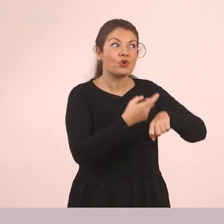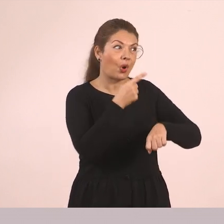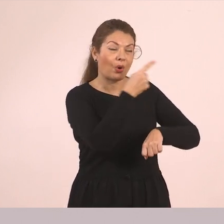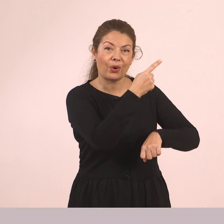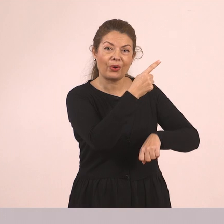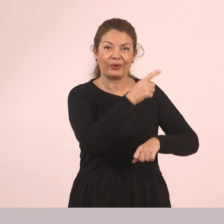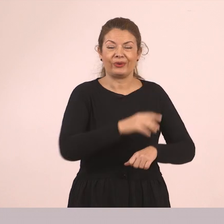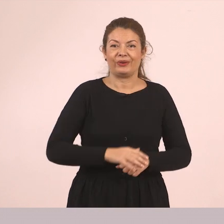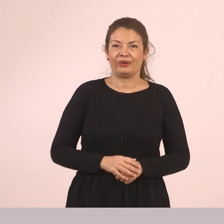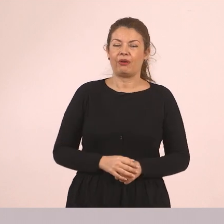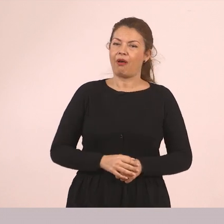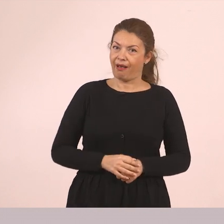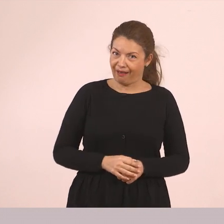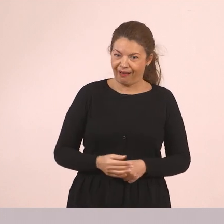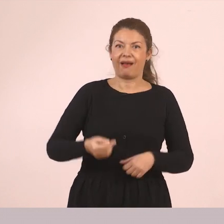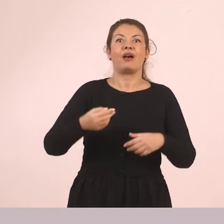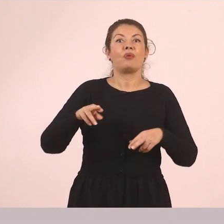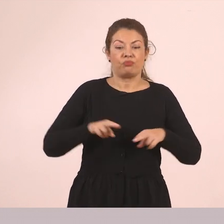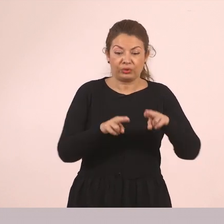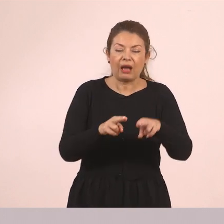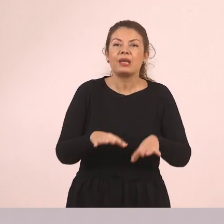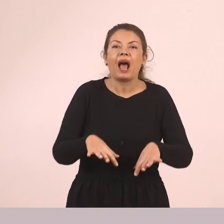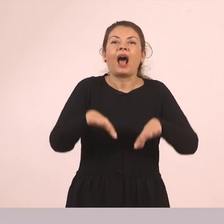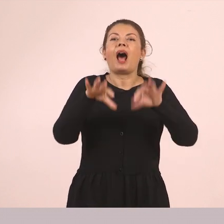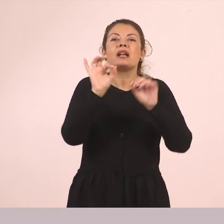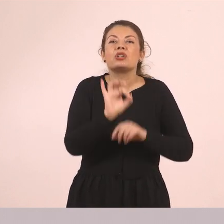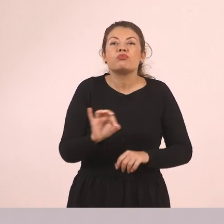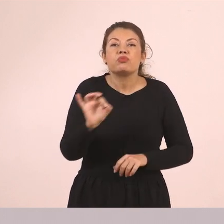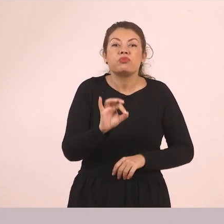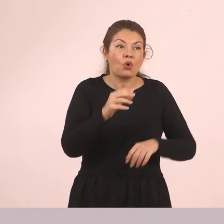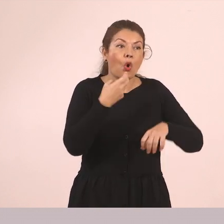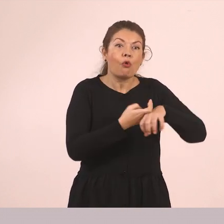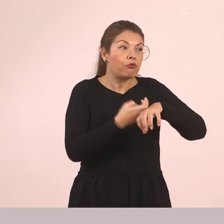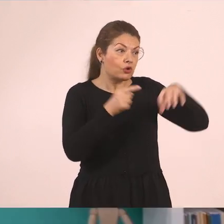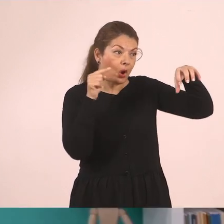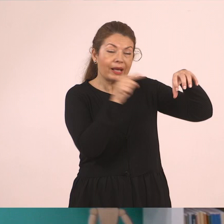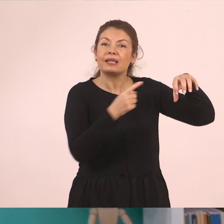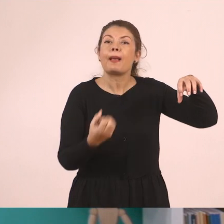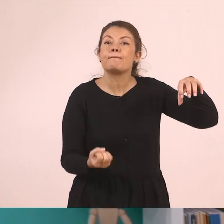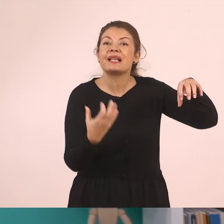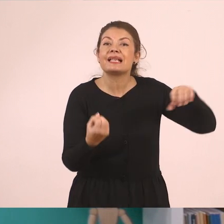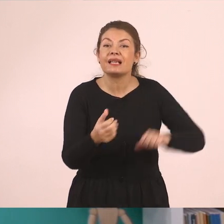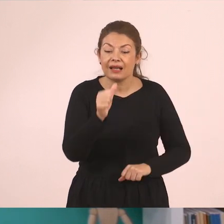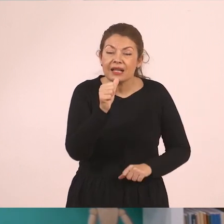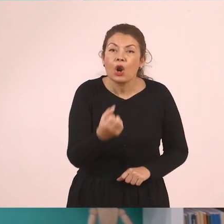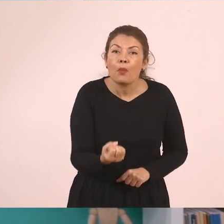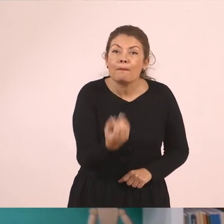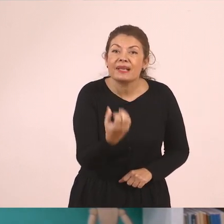παρουσιάσουμε στη διαφάνειά μας, το ποτάμι ξεκινάει από τις πηγές. Το πρώτο μέρος του ποταμού είναι οι πηγές. Λέμε από